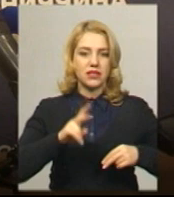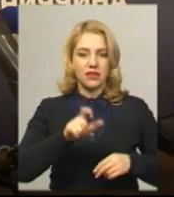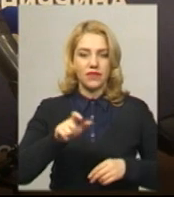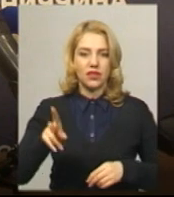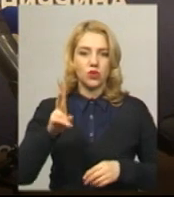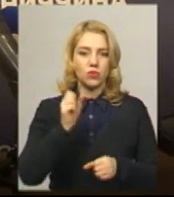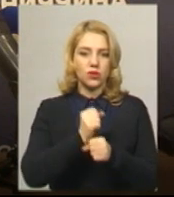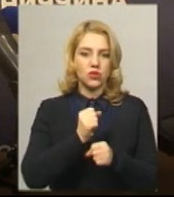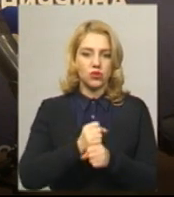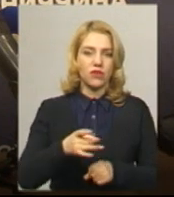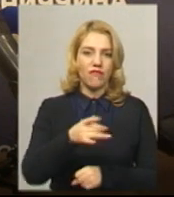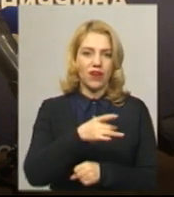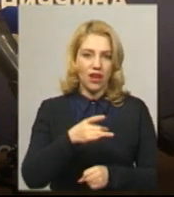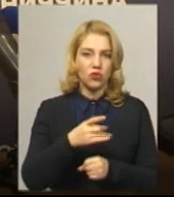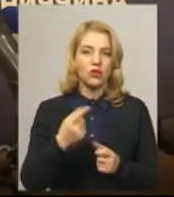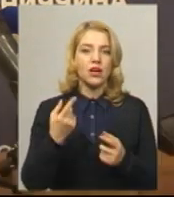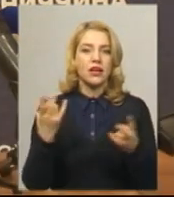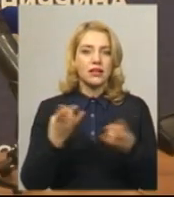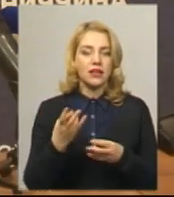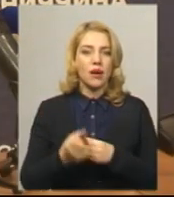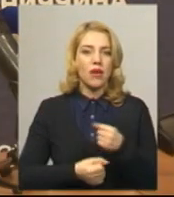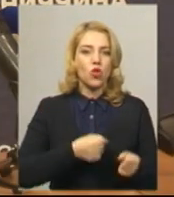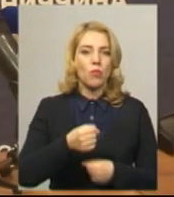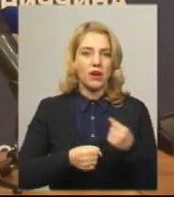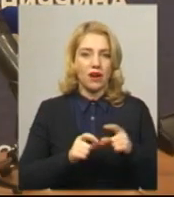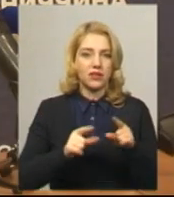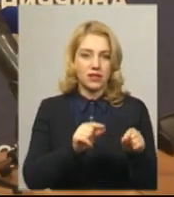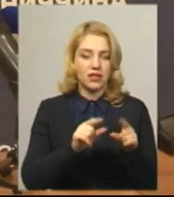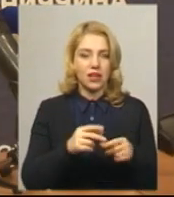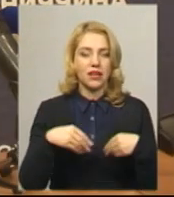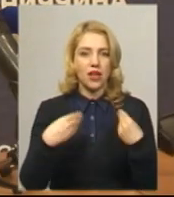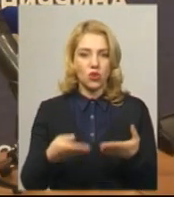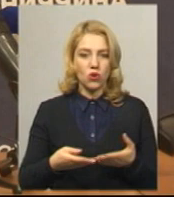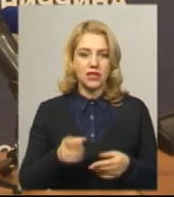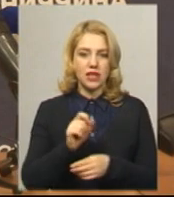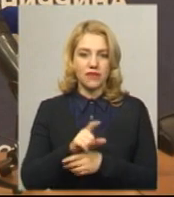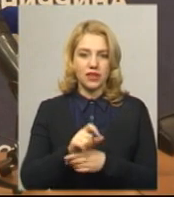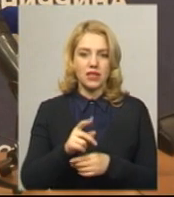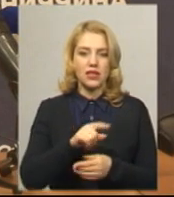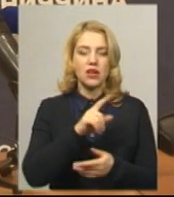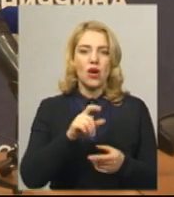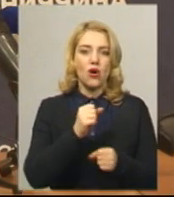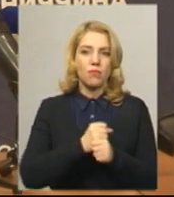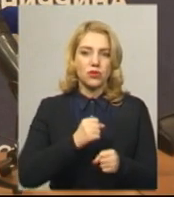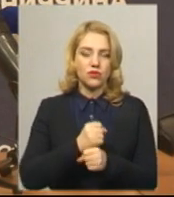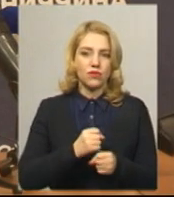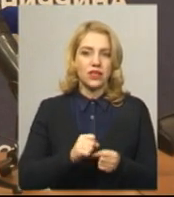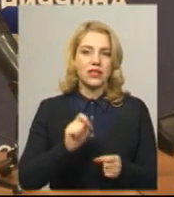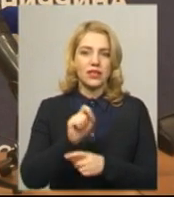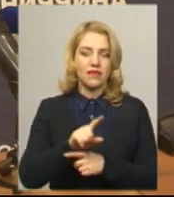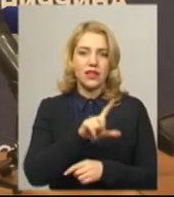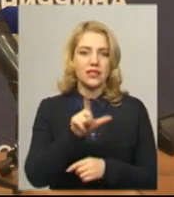районі, їм треба добиратися. Тому дано завдання опрацювати дане питання з перевізниками щодо